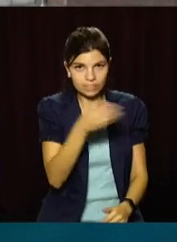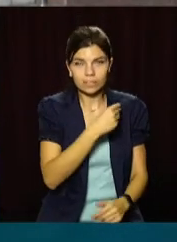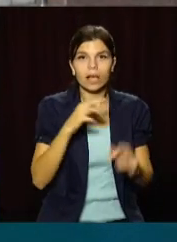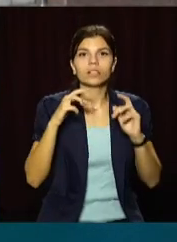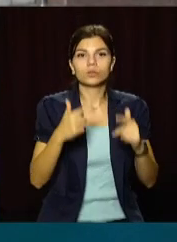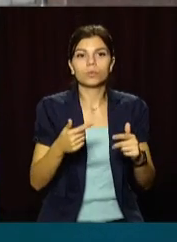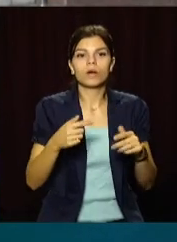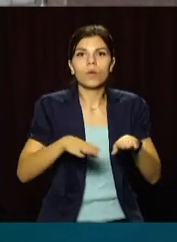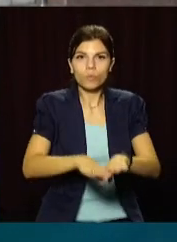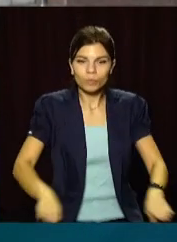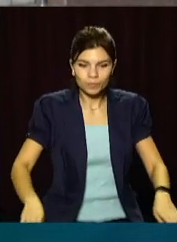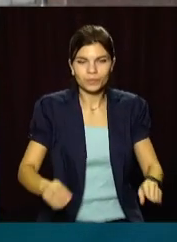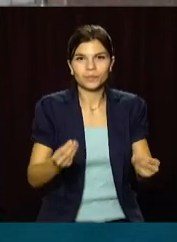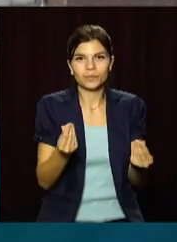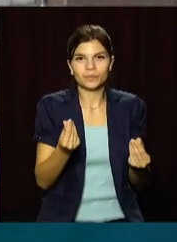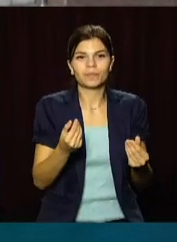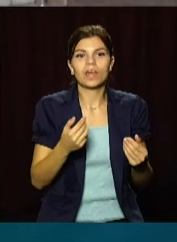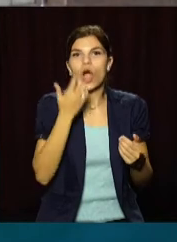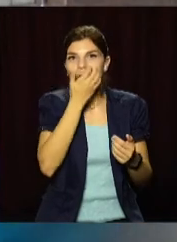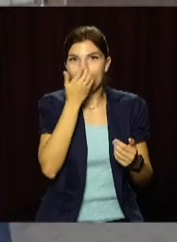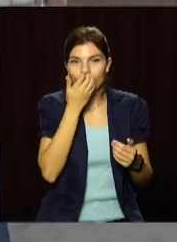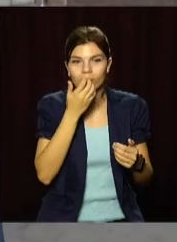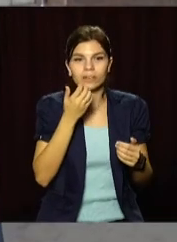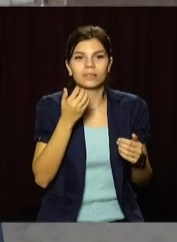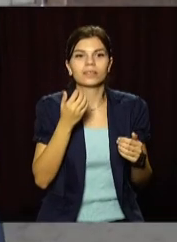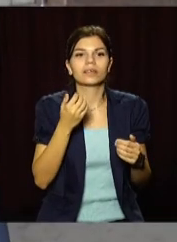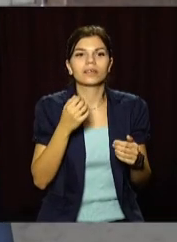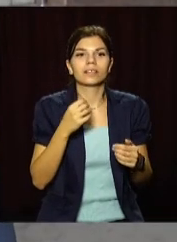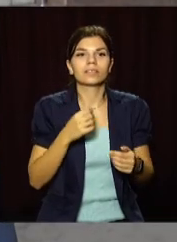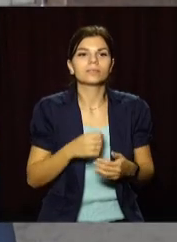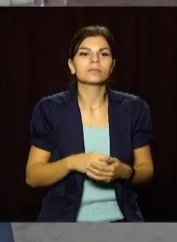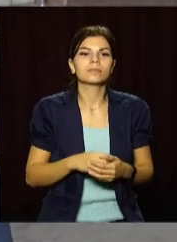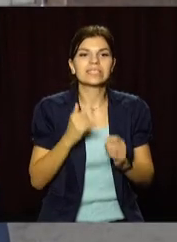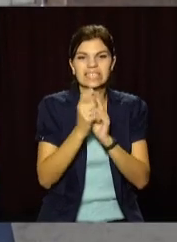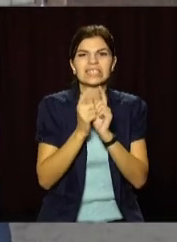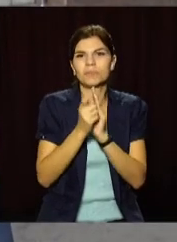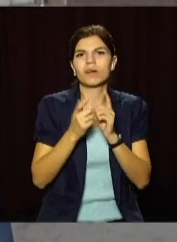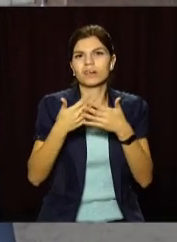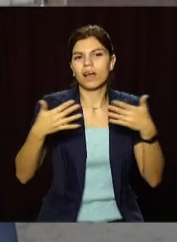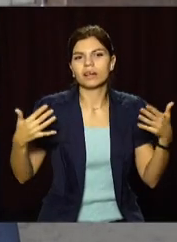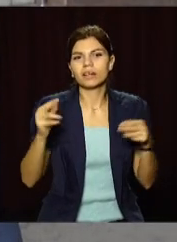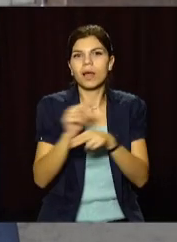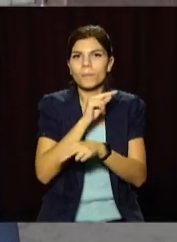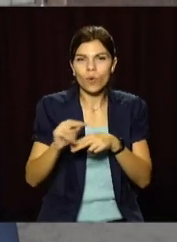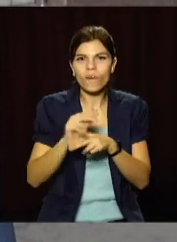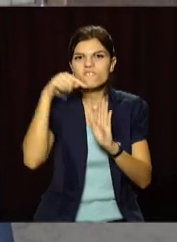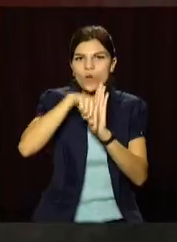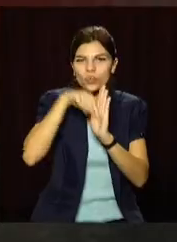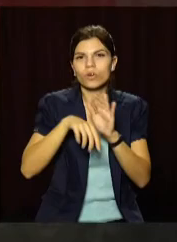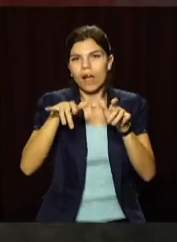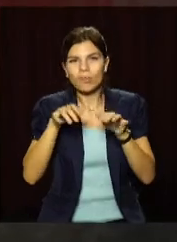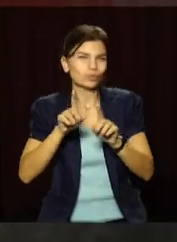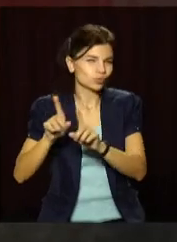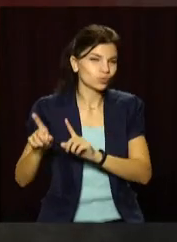заміна кровільного покриття з утепленням і заміною комунікацією, виконання ремонтних робот внутрі поміщень.